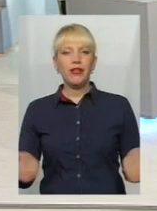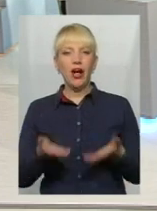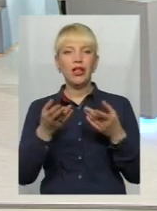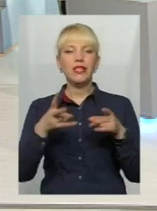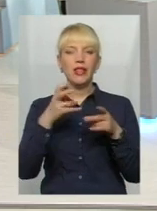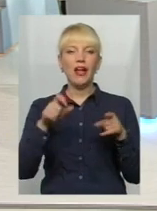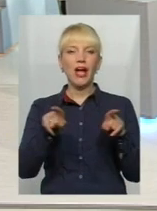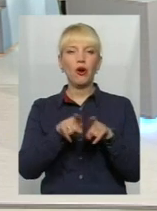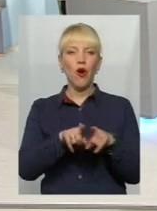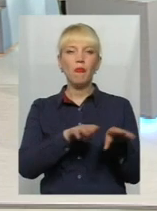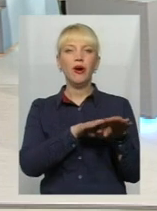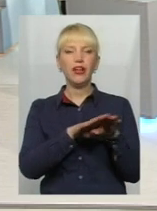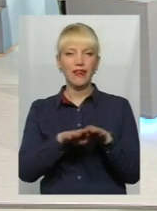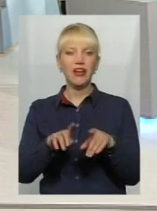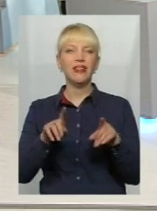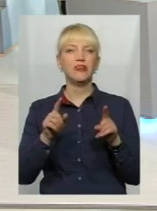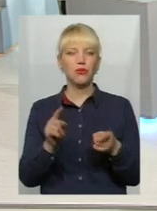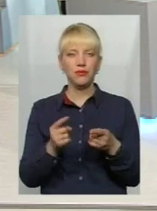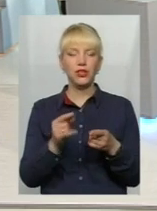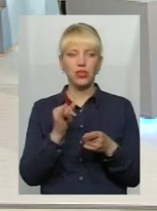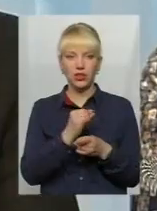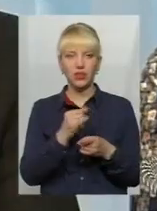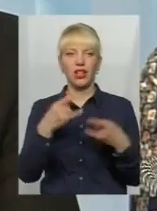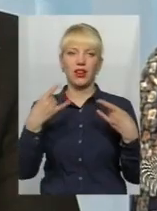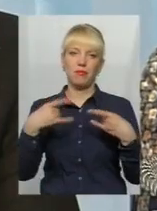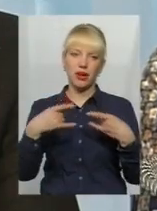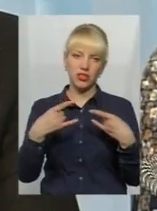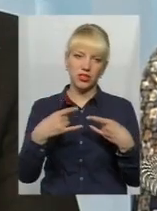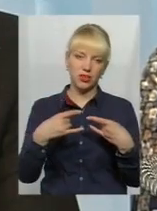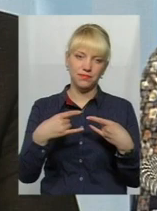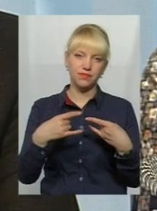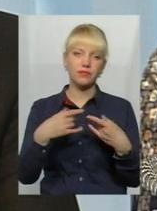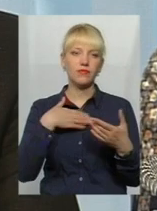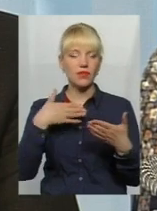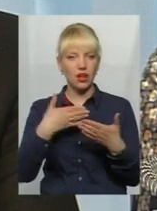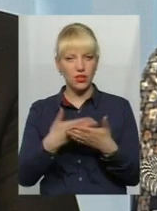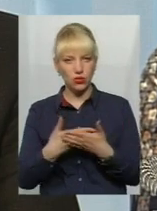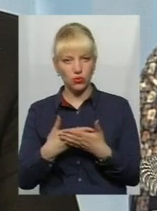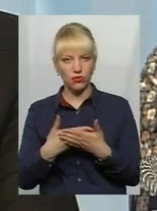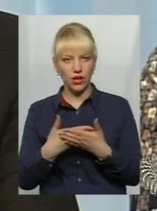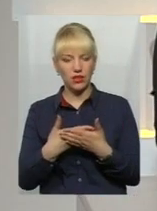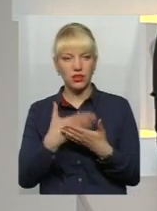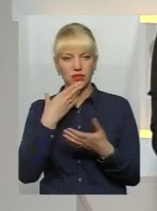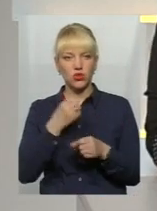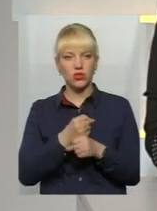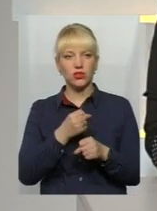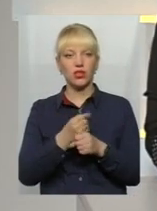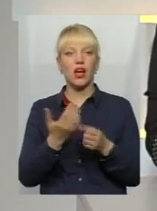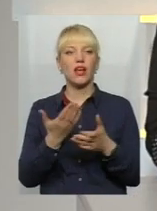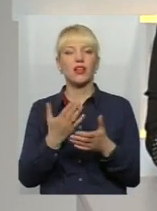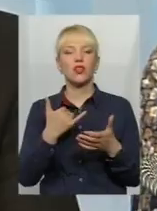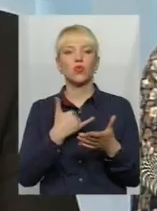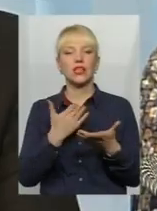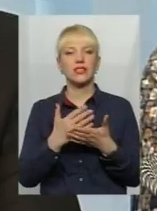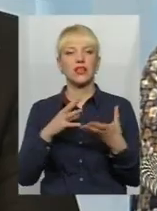і телебачення активувалося, А які результати маємо зараз?